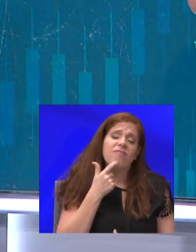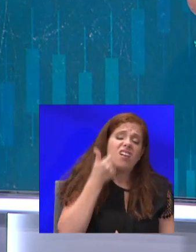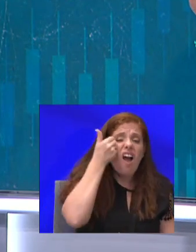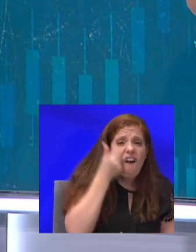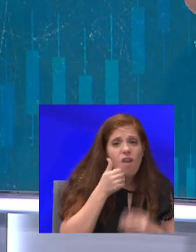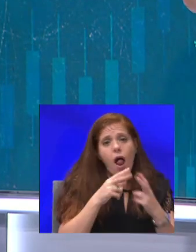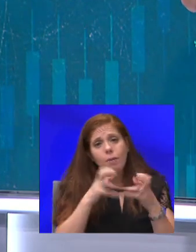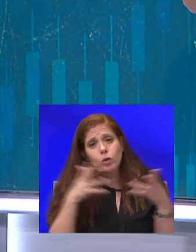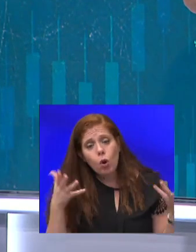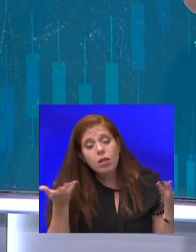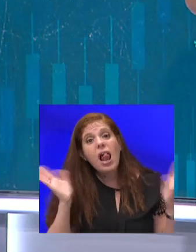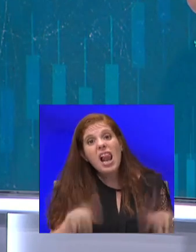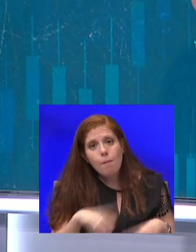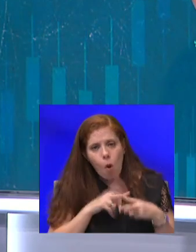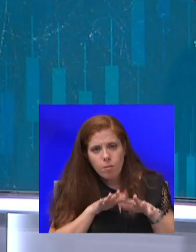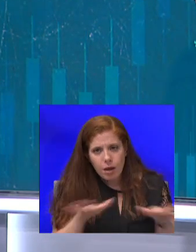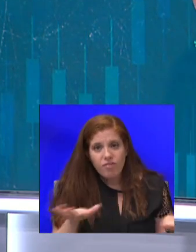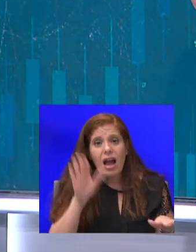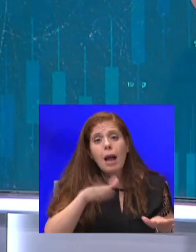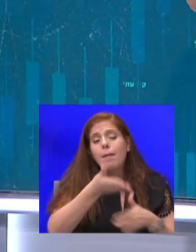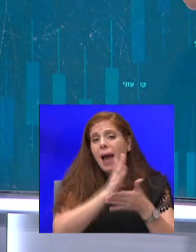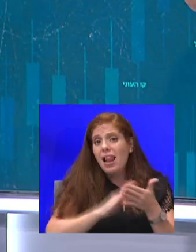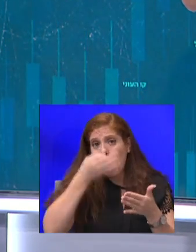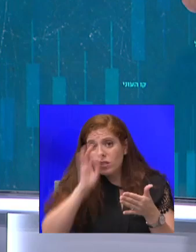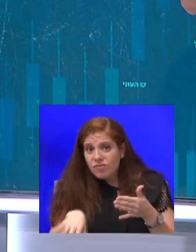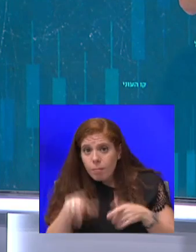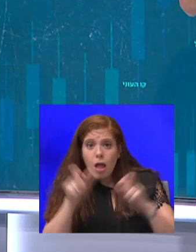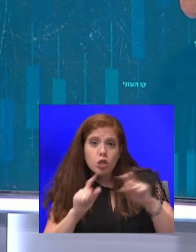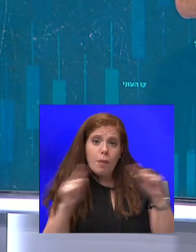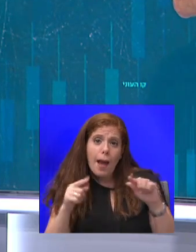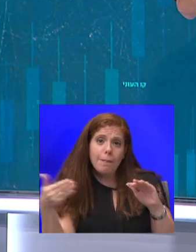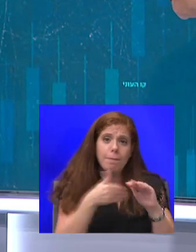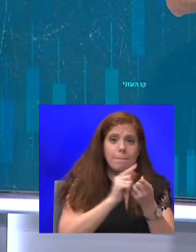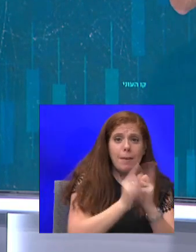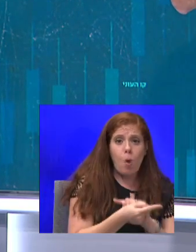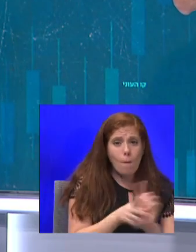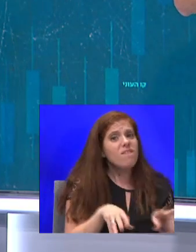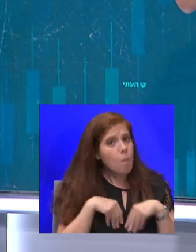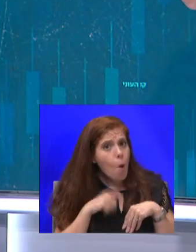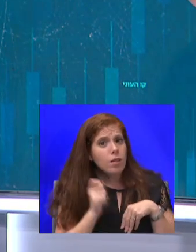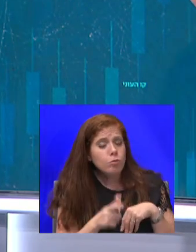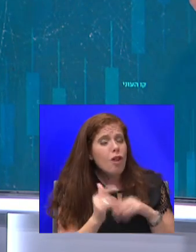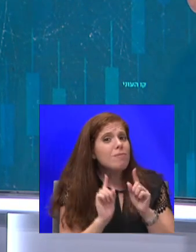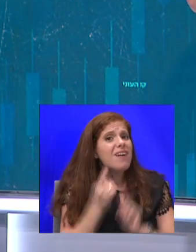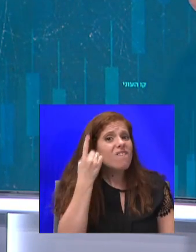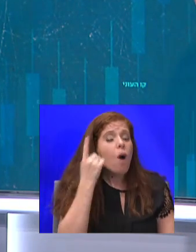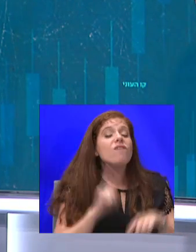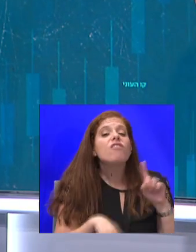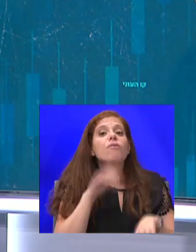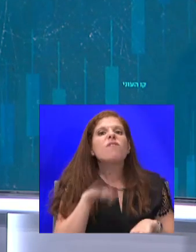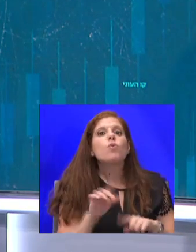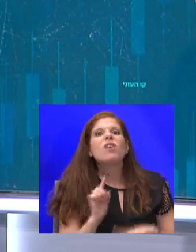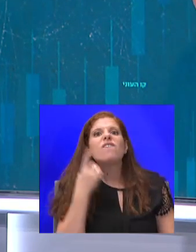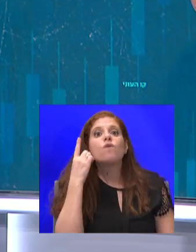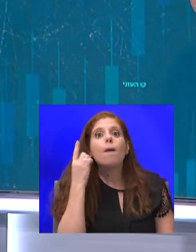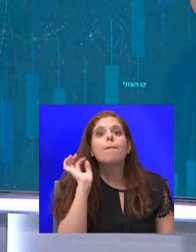חלק מהאנשים יוצאים, אחרים בינתיים תופסים את מקומם ומוכנים לשלם סחר דירה גבוה, ולפעמים אפילו גבוה יותר. או במילים